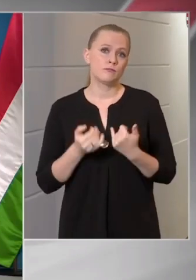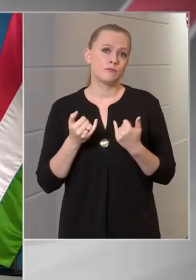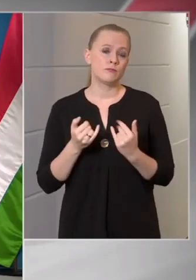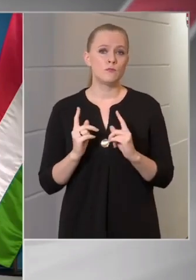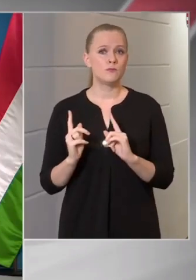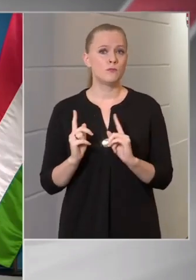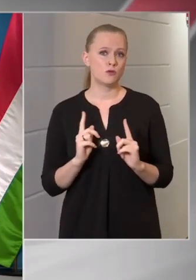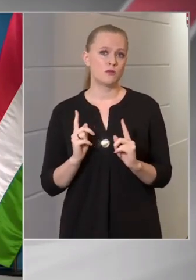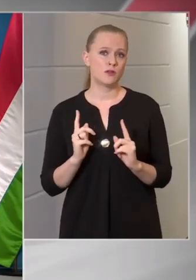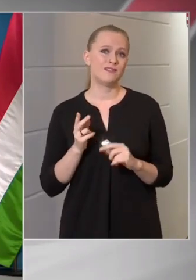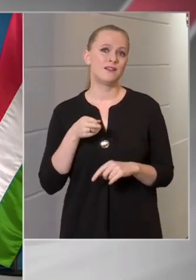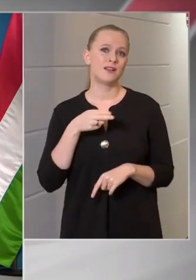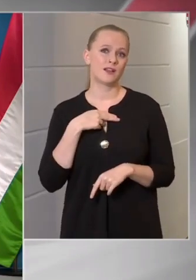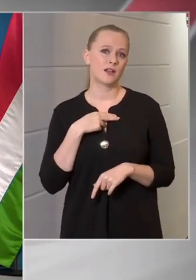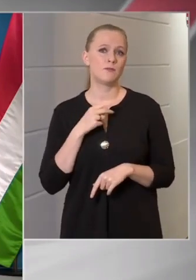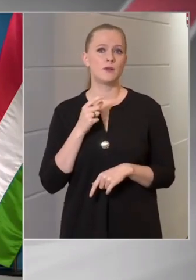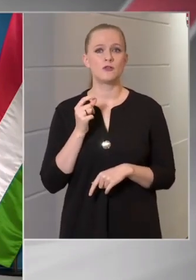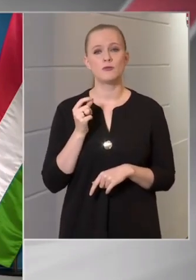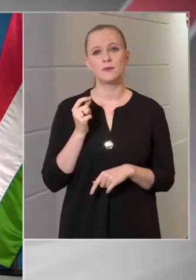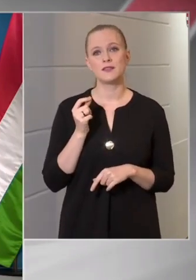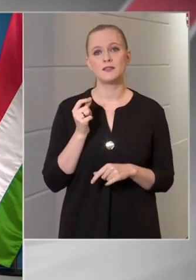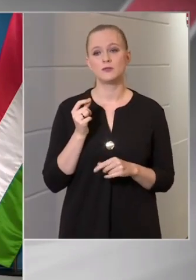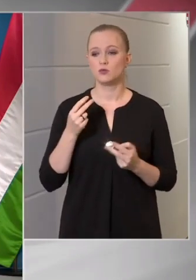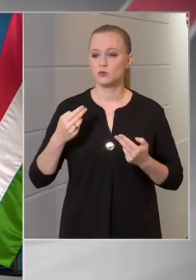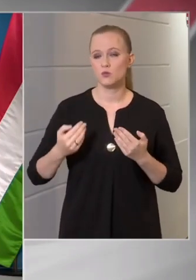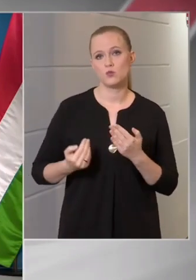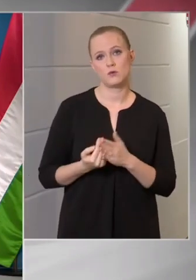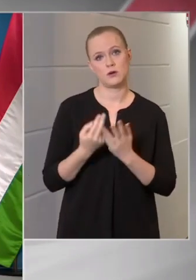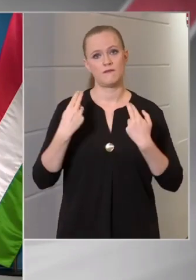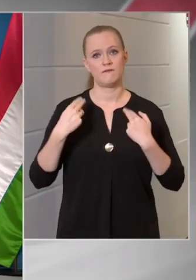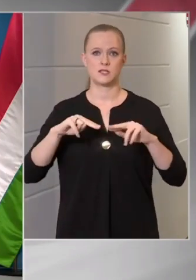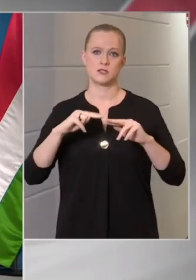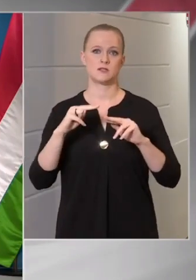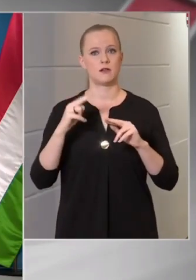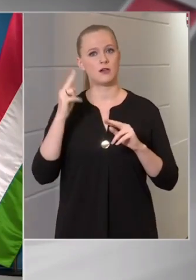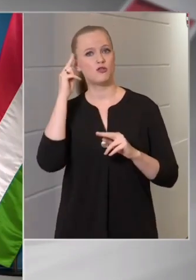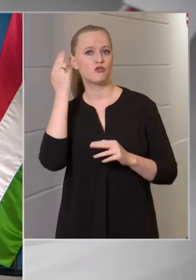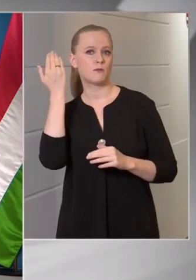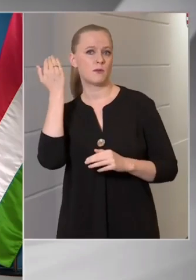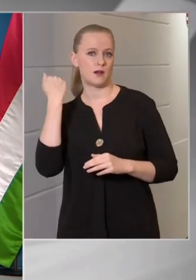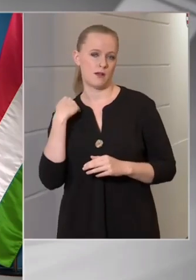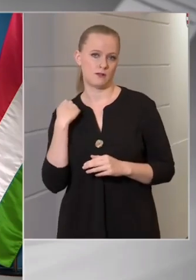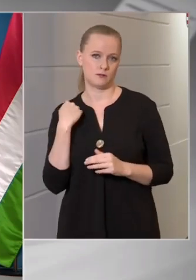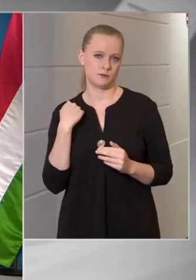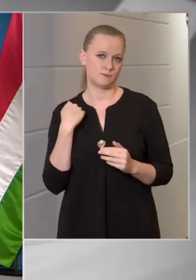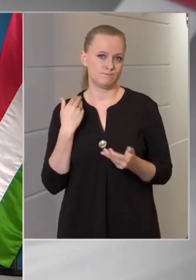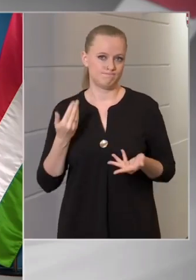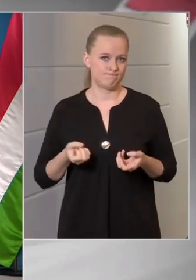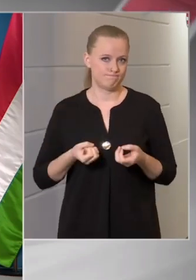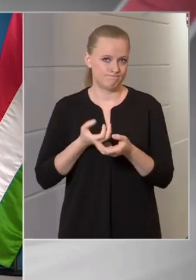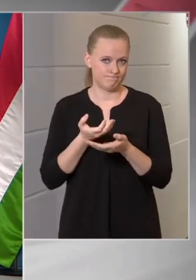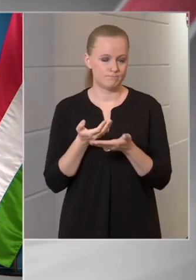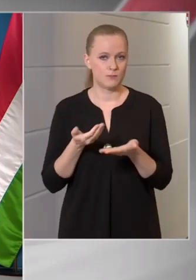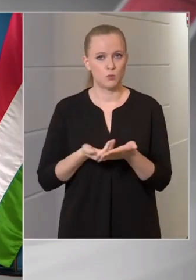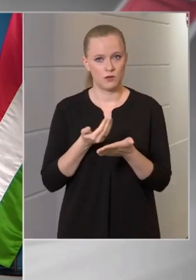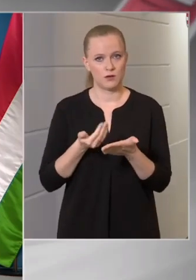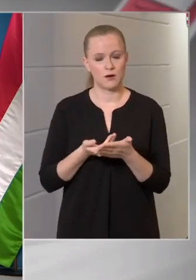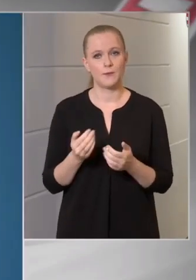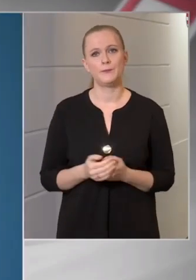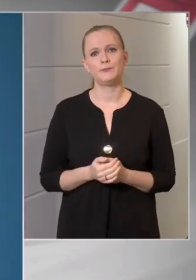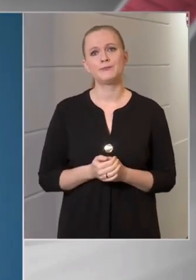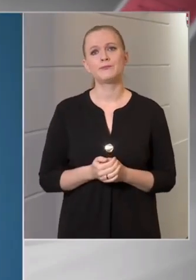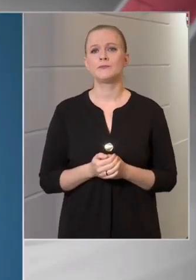érdemes egy picit felfrissíteni ezeket az ismereteket. A hétköznapi élet